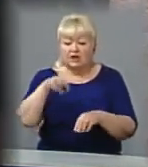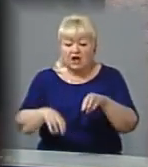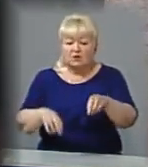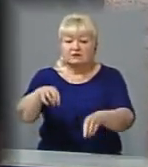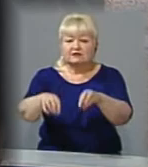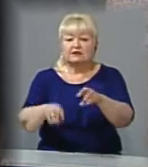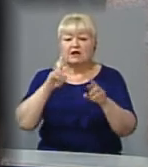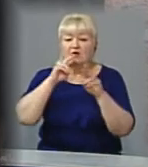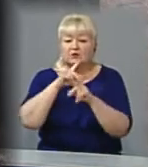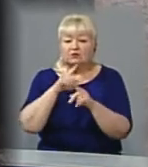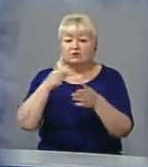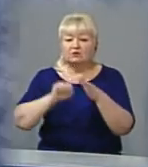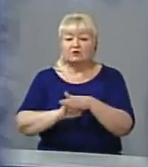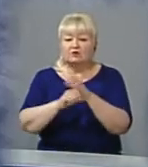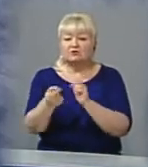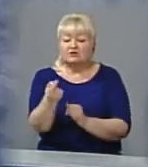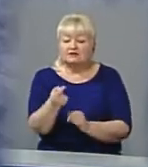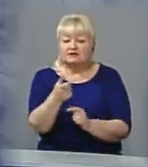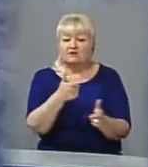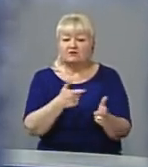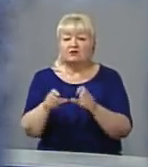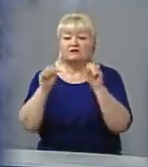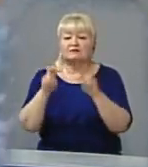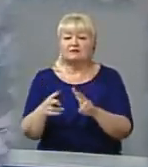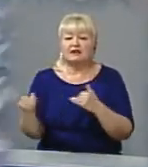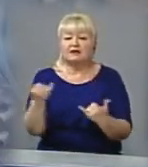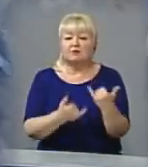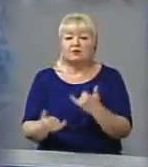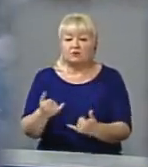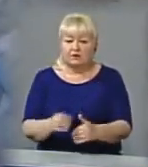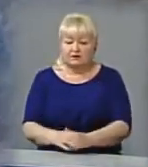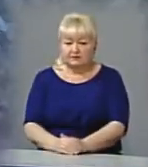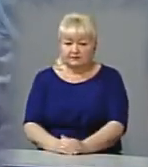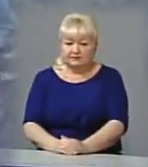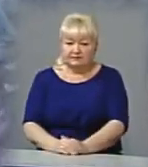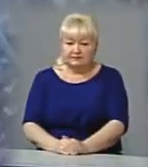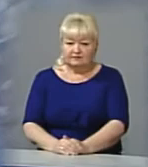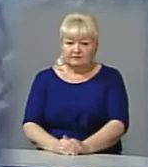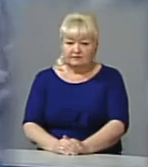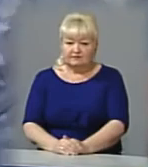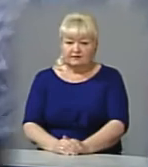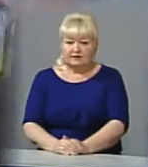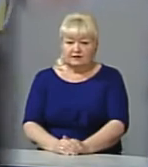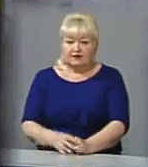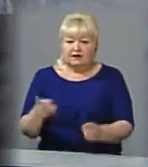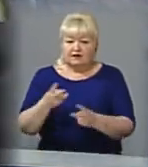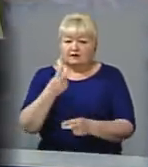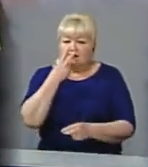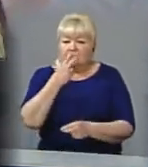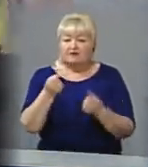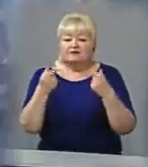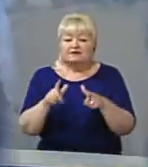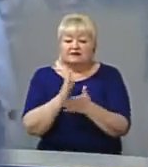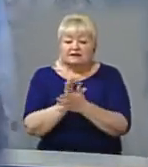у труту на основі зерна. Її виготовляють в спеціальних лабораторіях. Перш за все треба дивитися, чи є десь